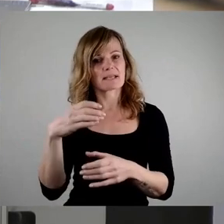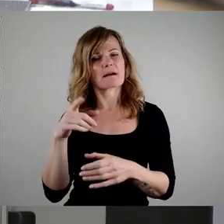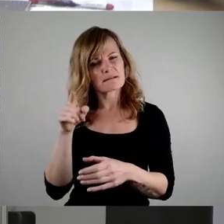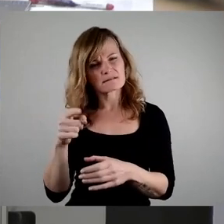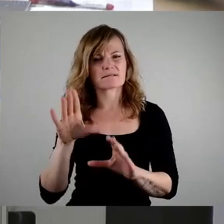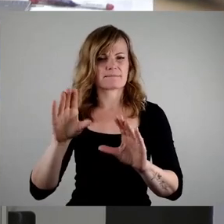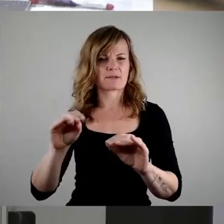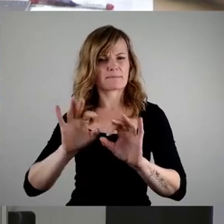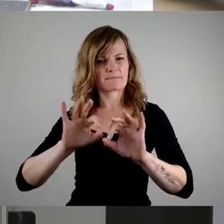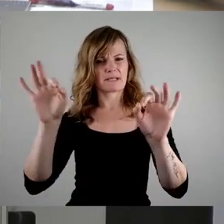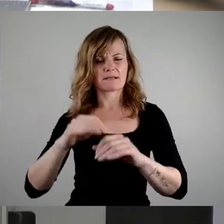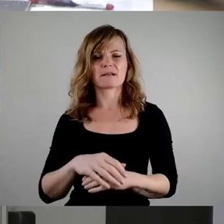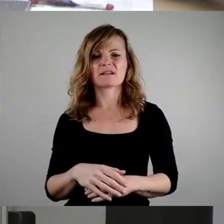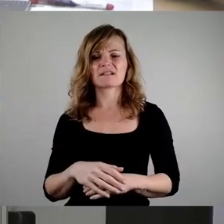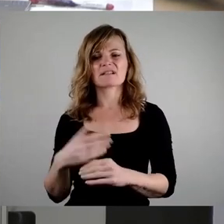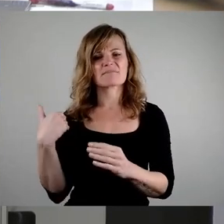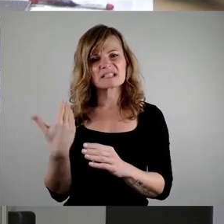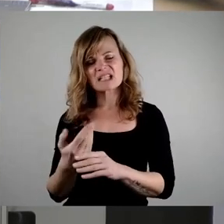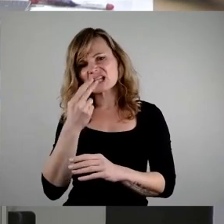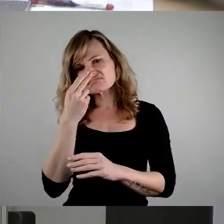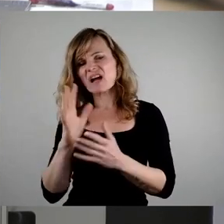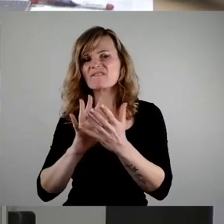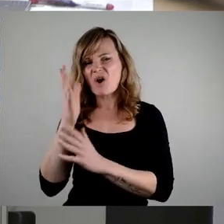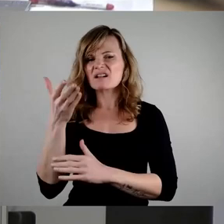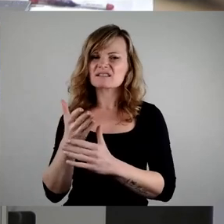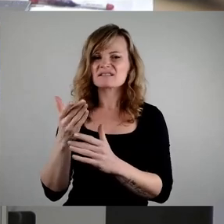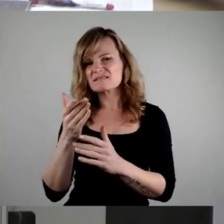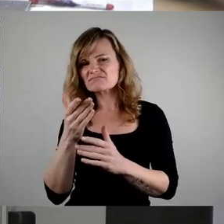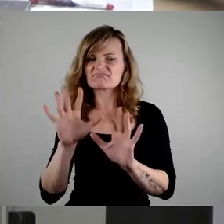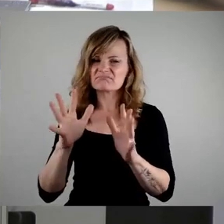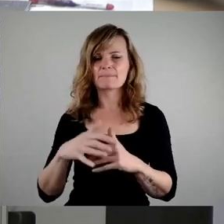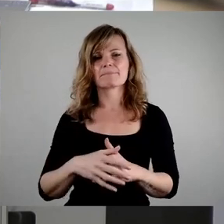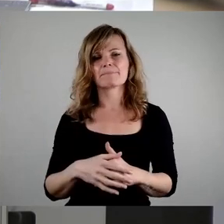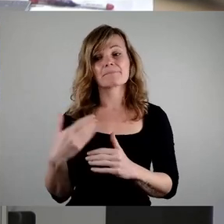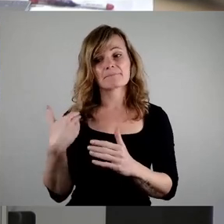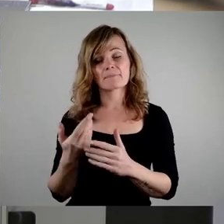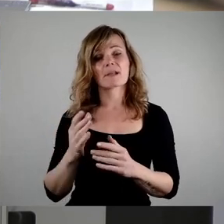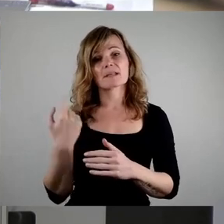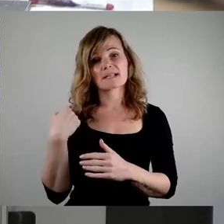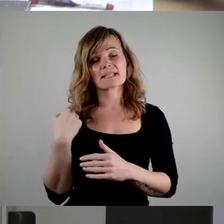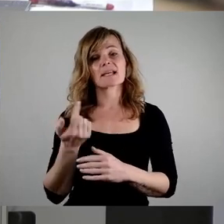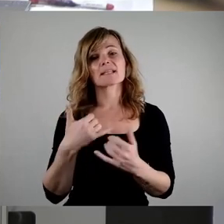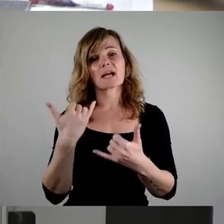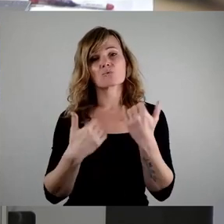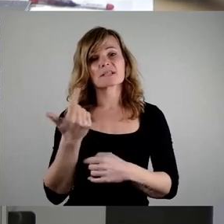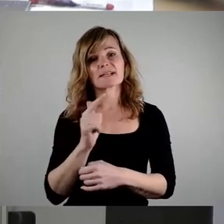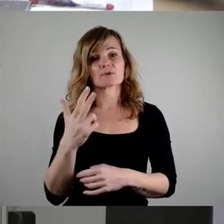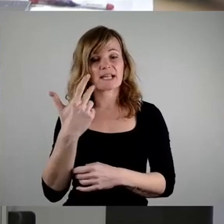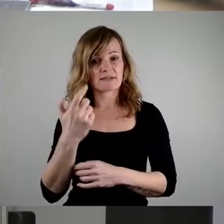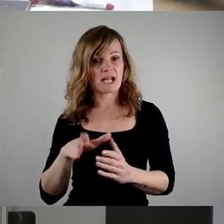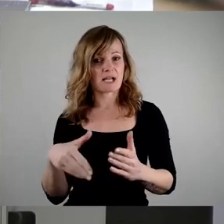Etwas mehr Erfolg verspricht die seit Januar 2023 geltende Angebotspflicht für